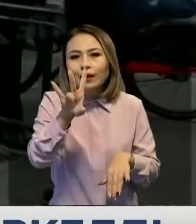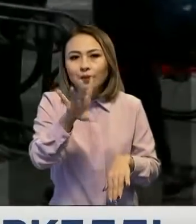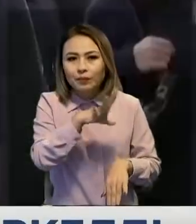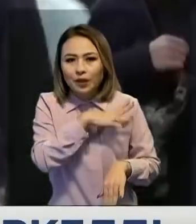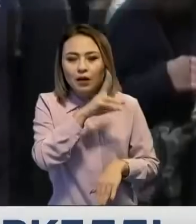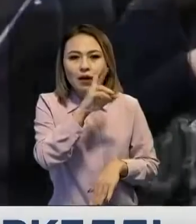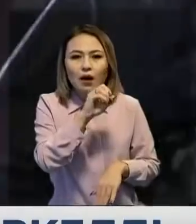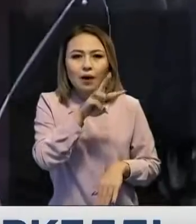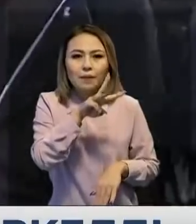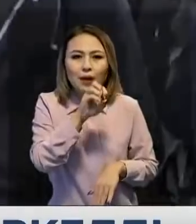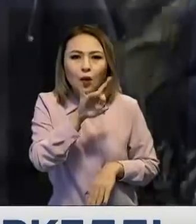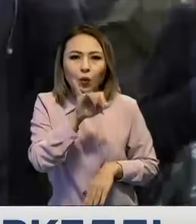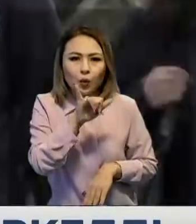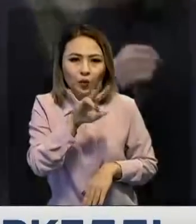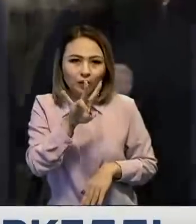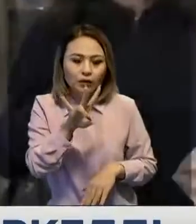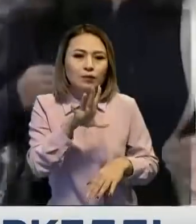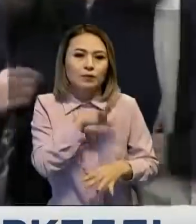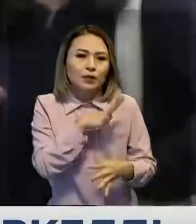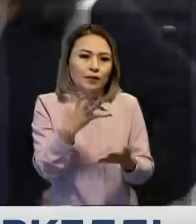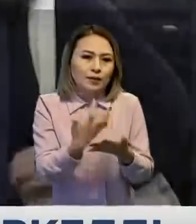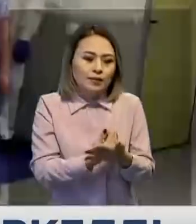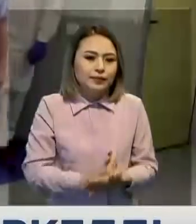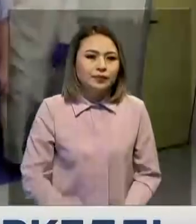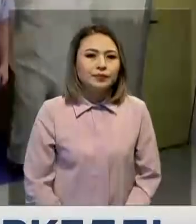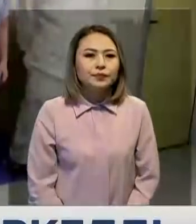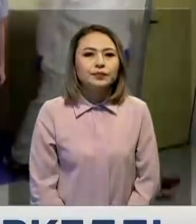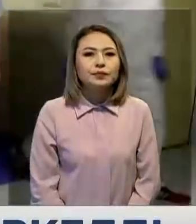камероннан оралған адамнан дәл осы шықтам табылған болатын.